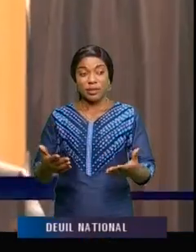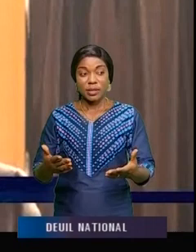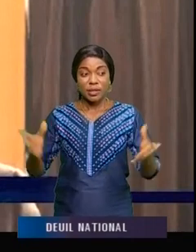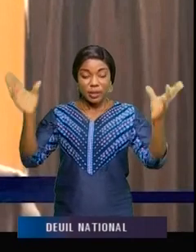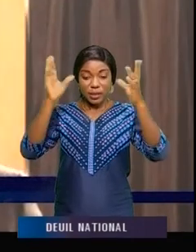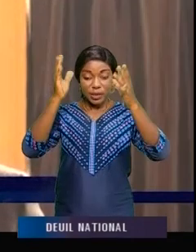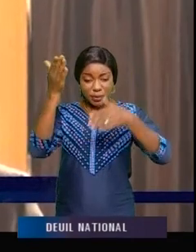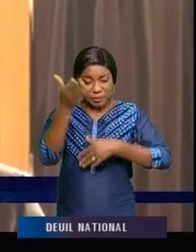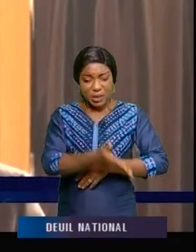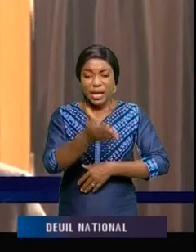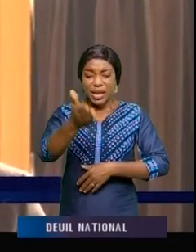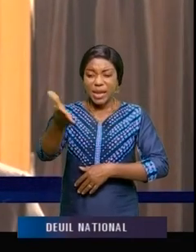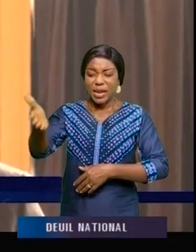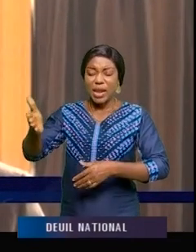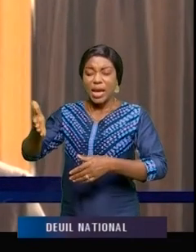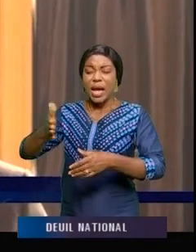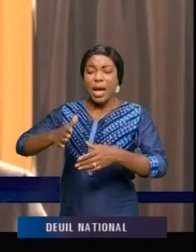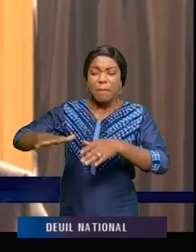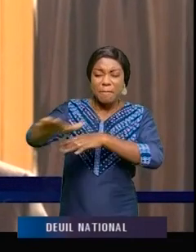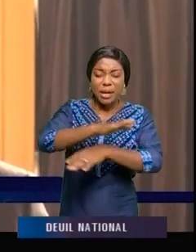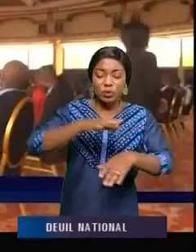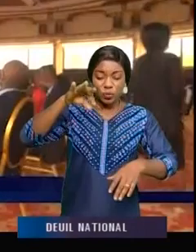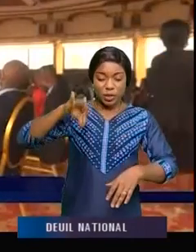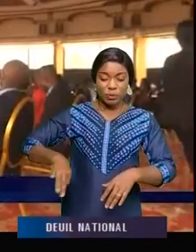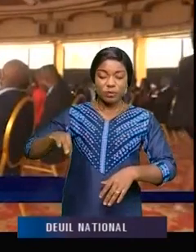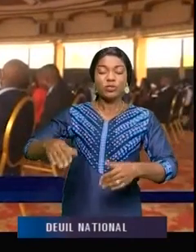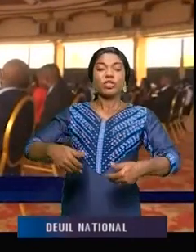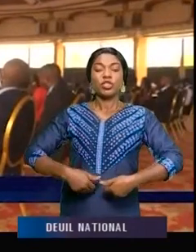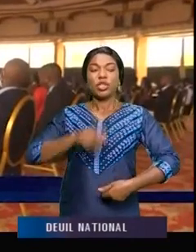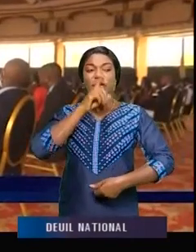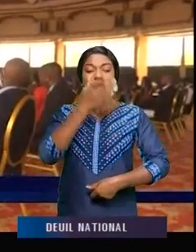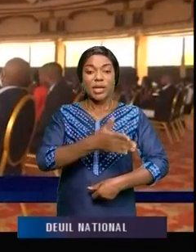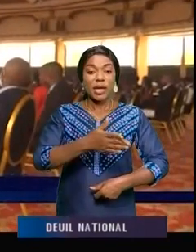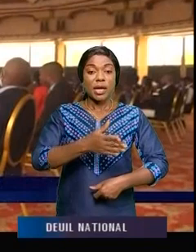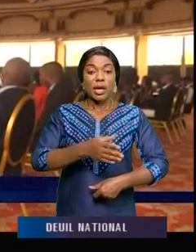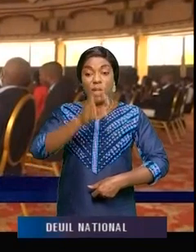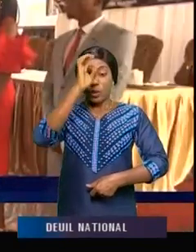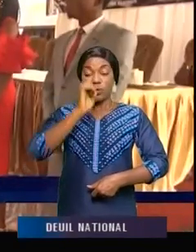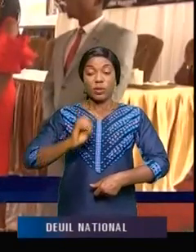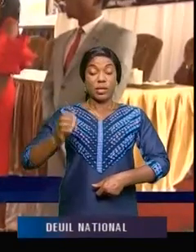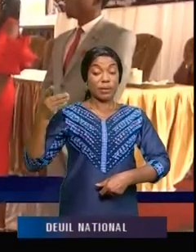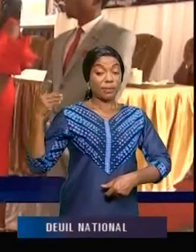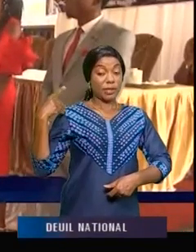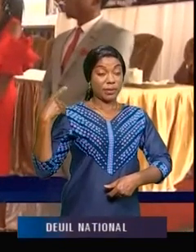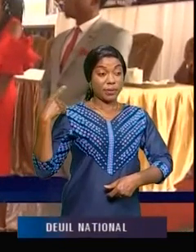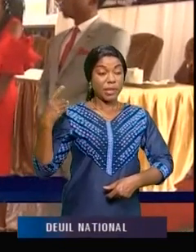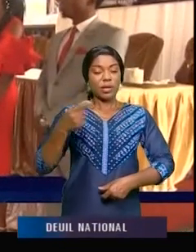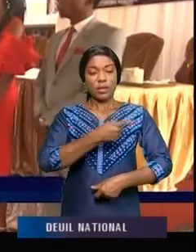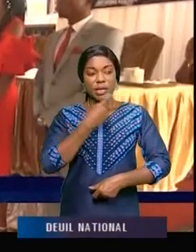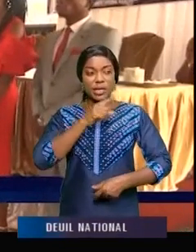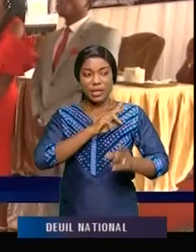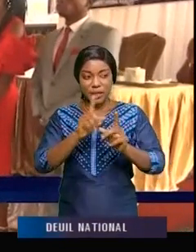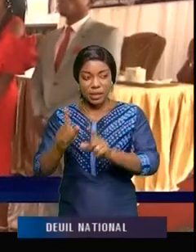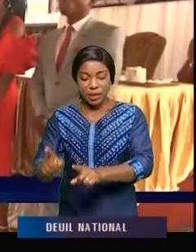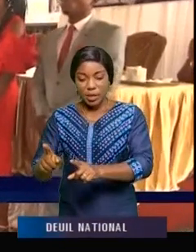présent là où les intérêts des jeunes sont défendus sans passion. L'honorable Patrick Katengo-Mafou, président du Forum